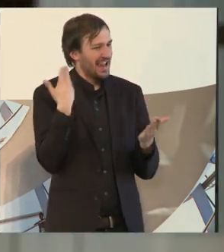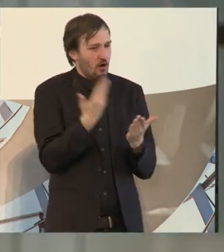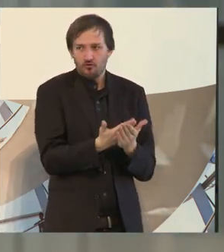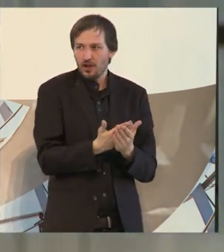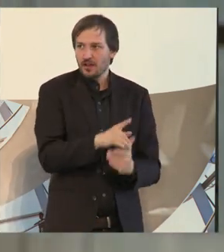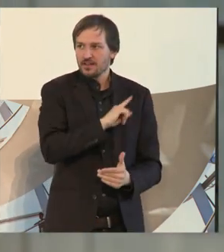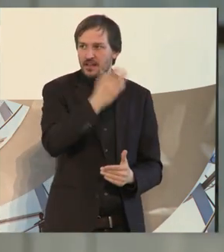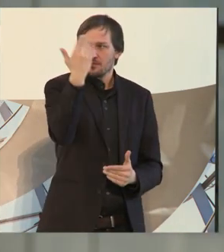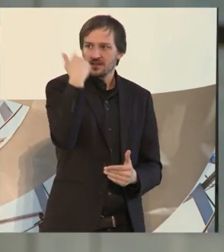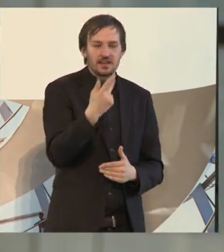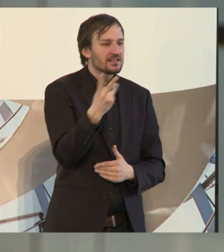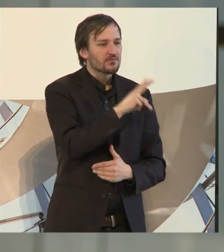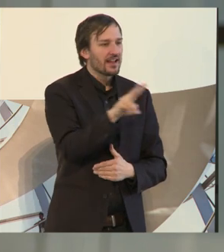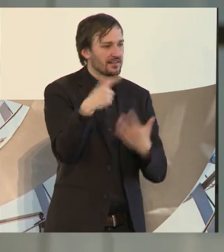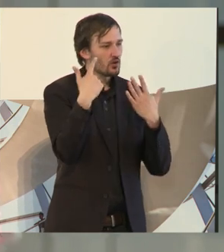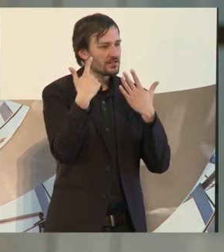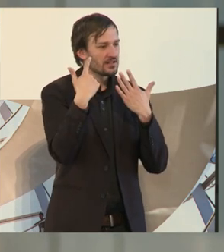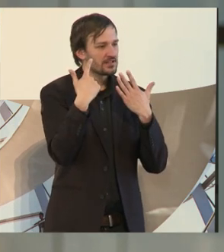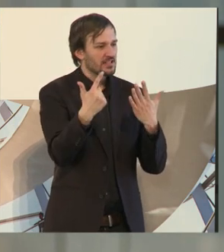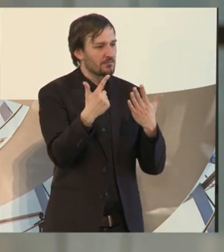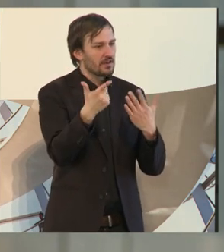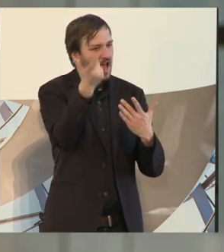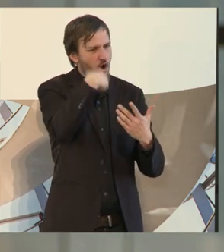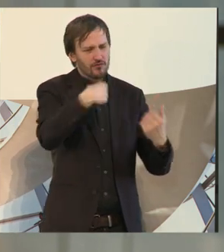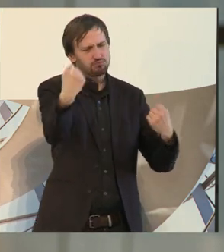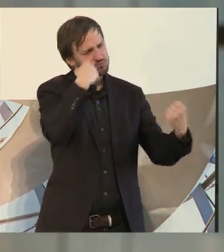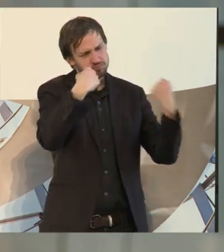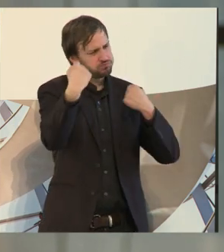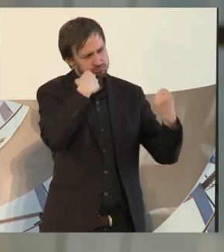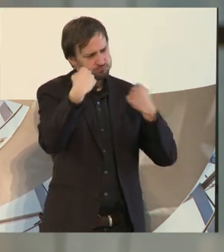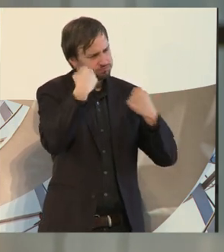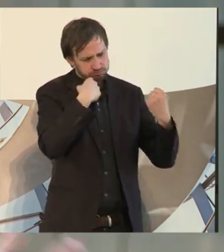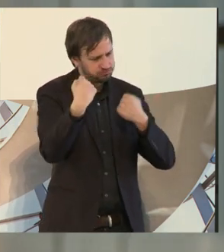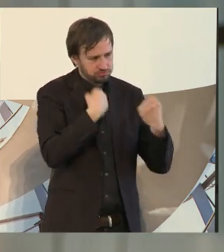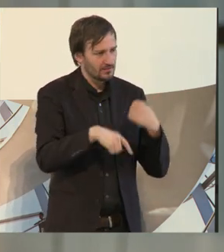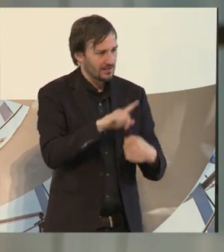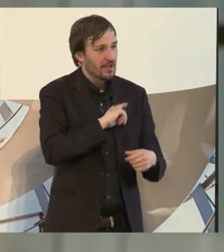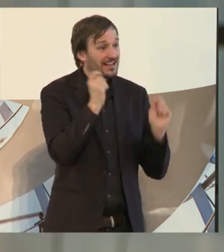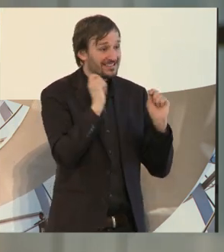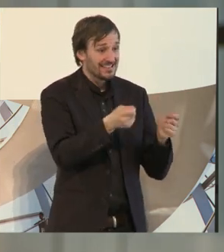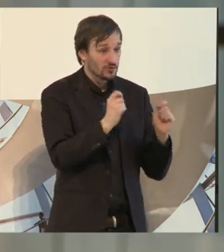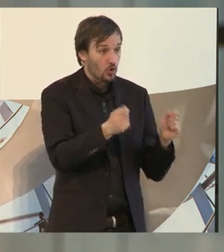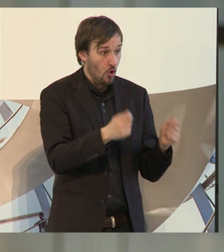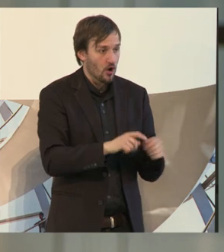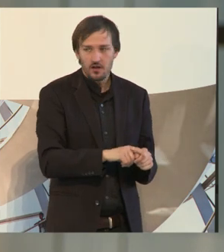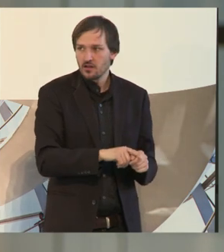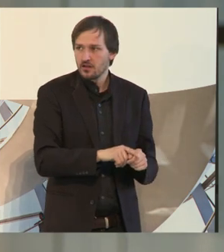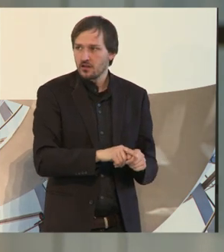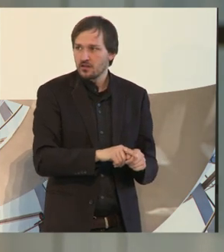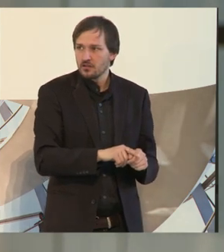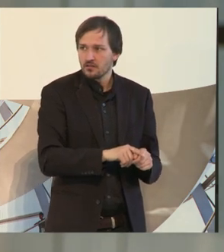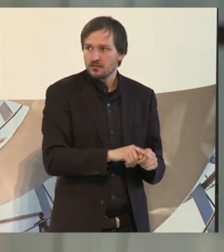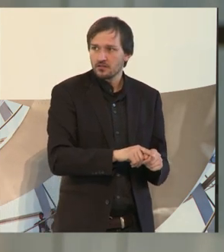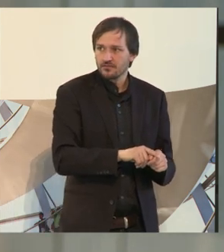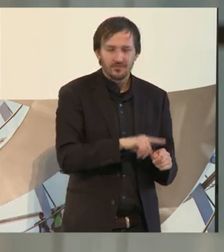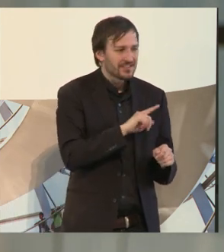wurde im Jahre 2007 so kaputt geschlagen. Ich habe Mädchen in der Disco und Getränk spendiert und ihr